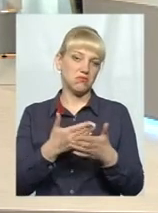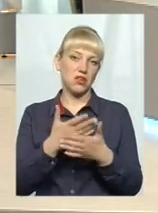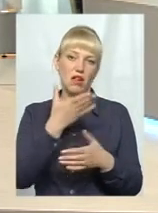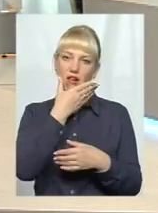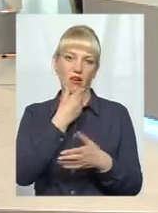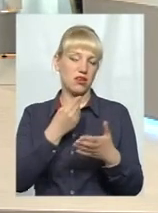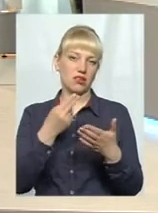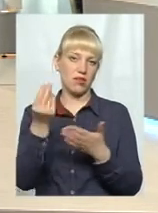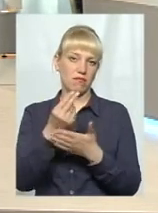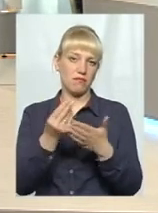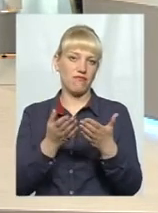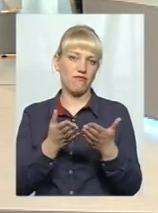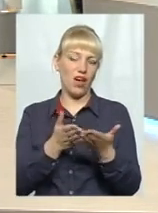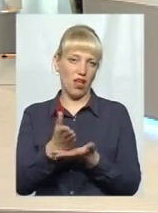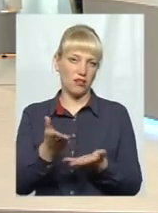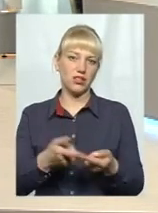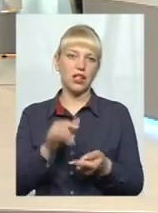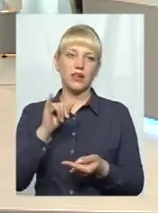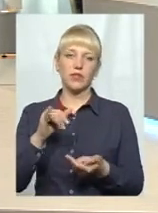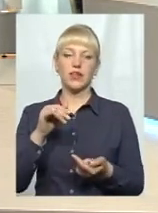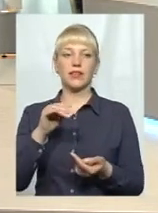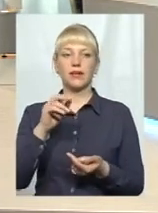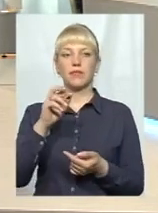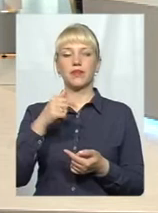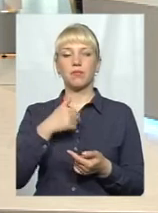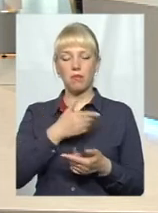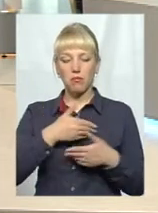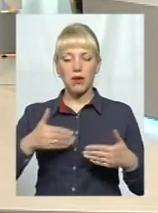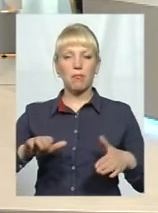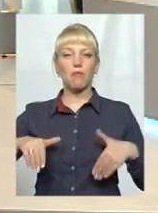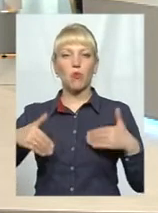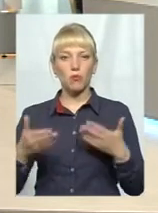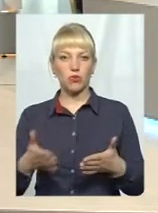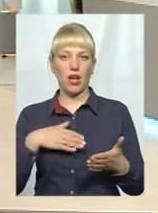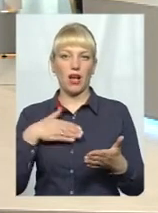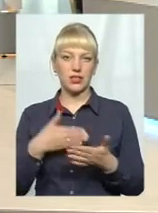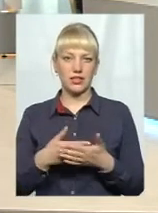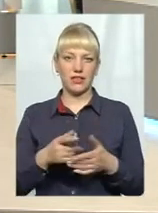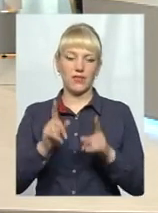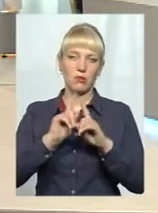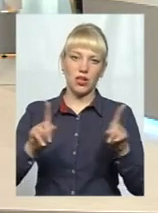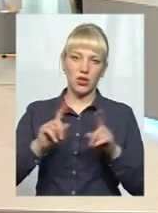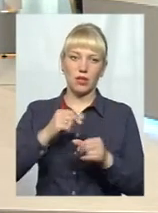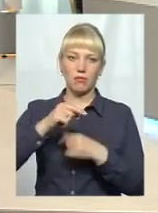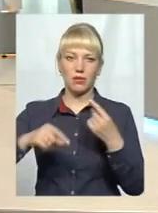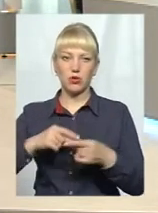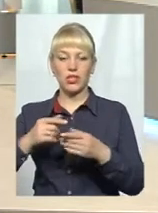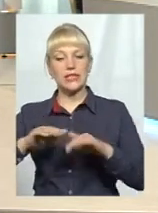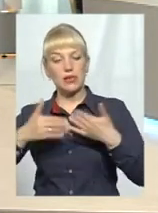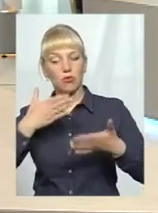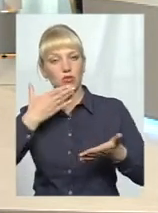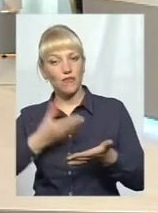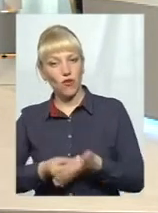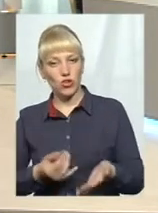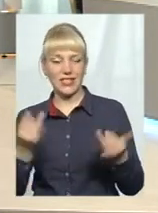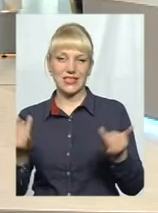варіанти. Крім того, до речі, ми пропонуємо активним, креативним підприємцям запропонувати свої